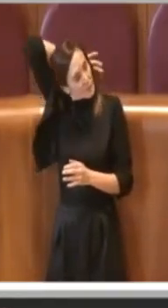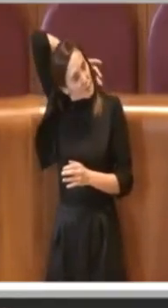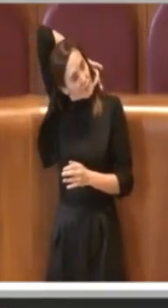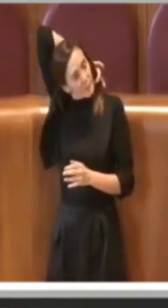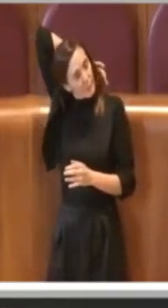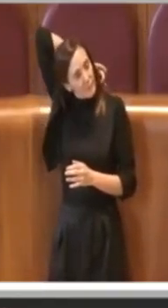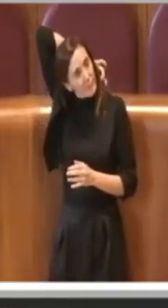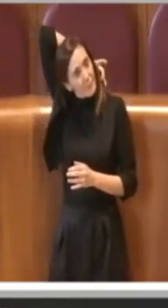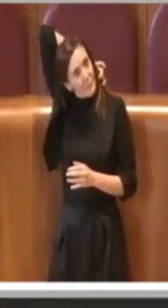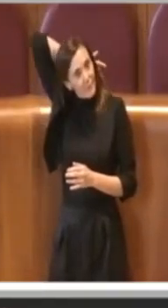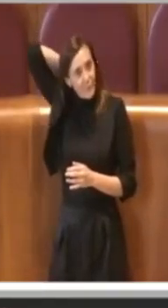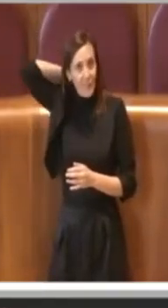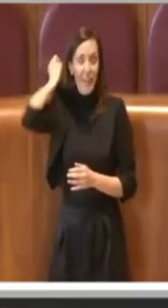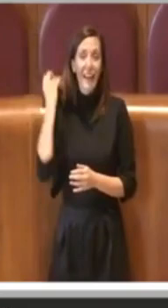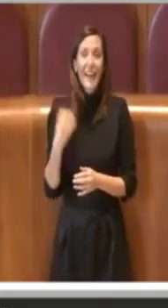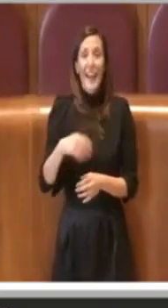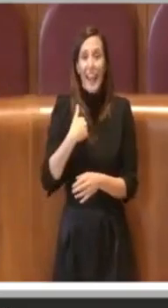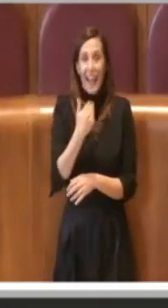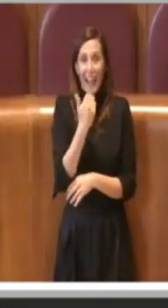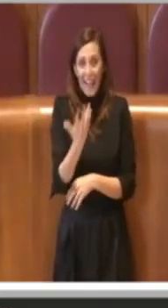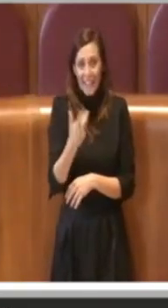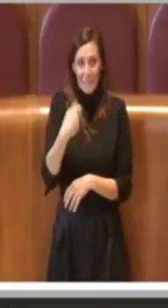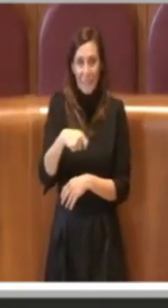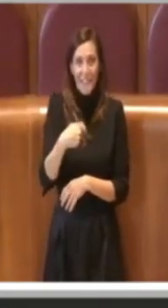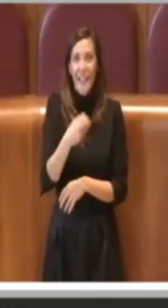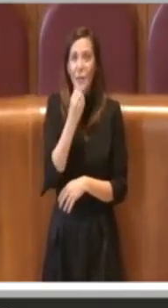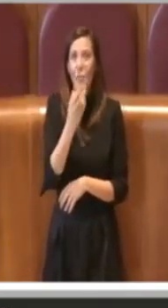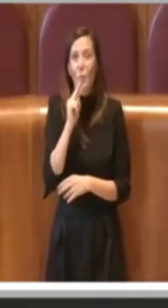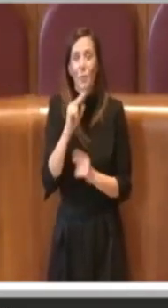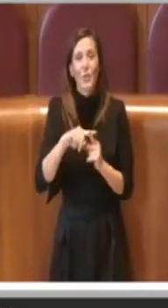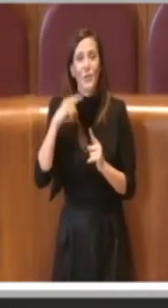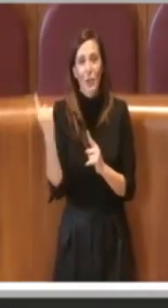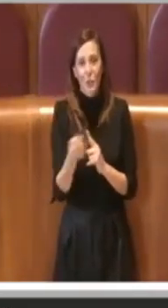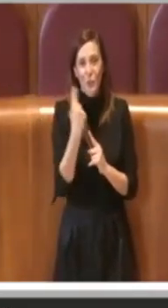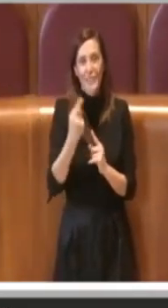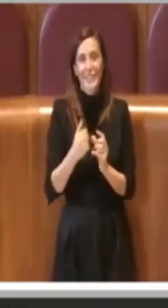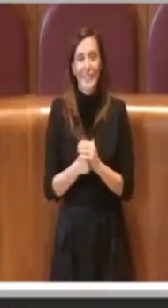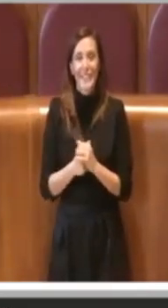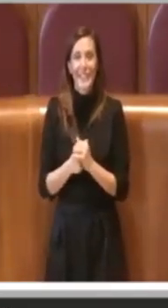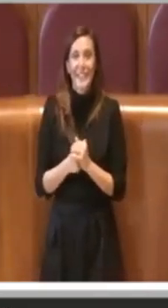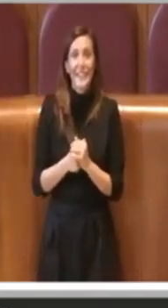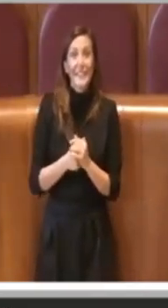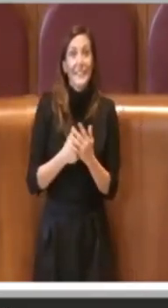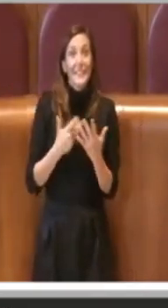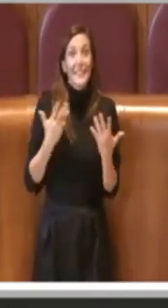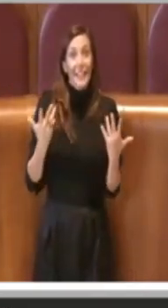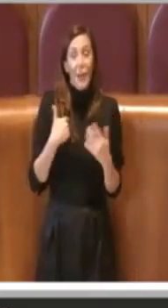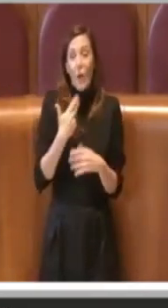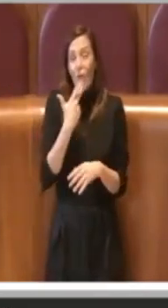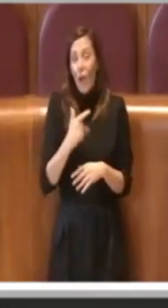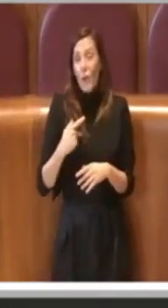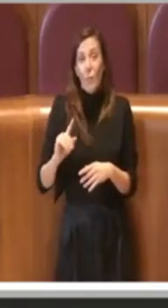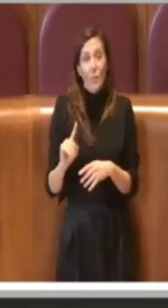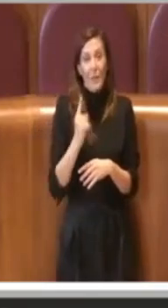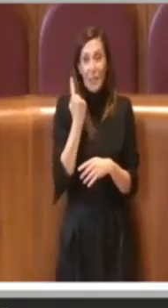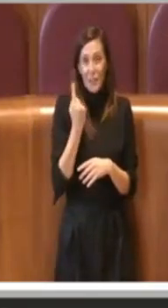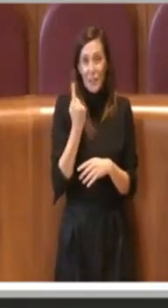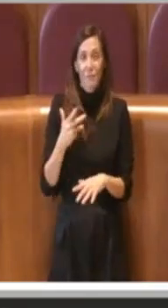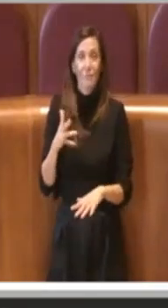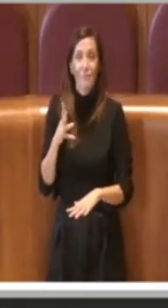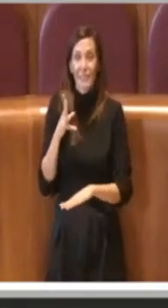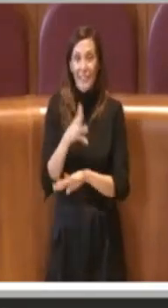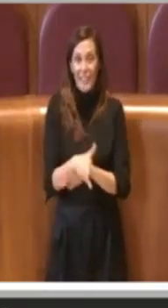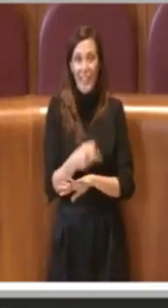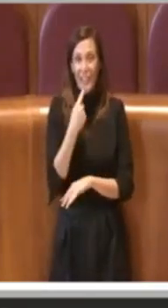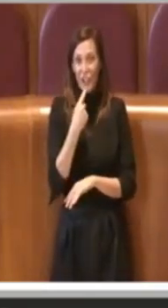Sì, grazie Presidente, intanto buon pomeriggio a tutti. Vorrei iniziare innanzitutto il mio intervento